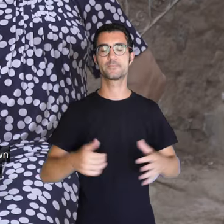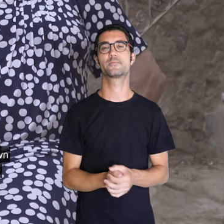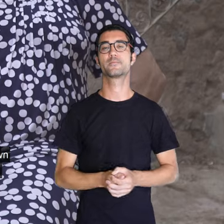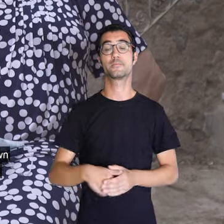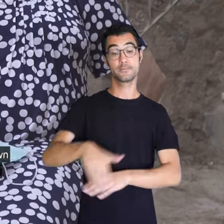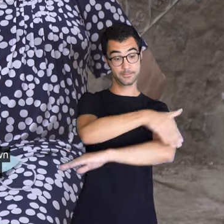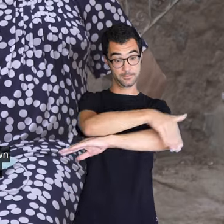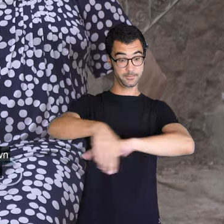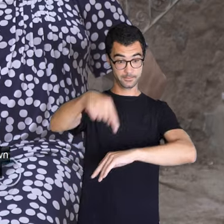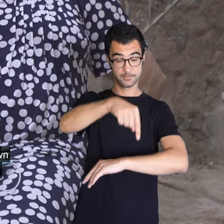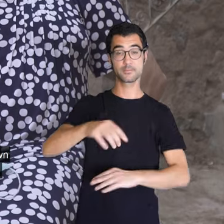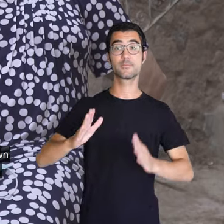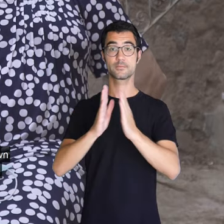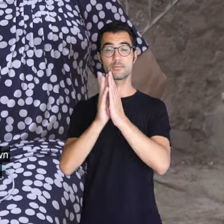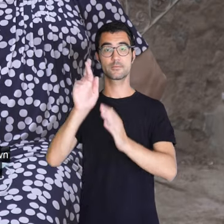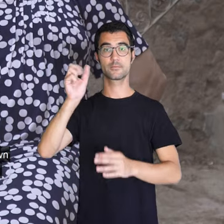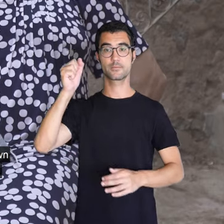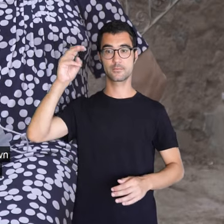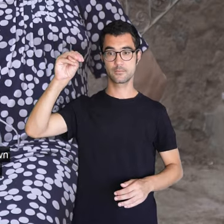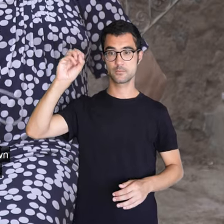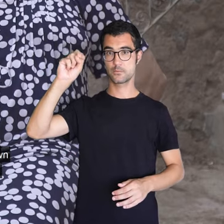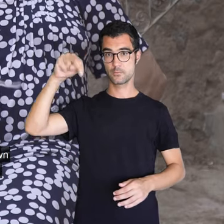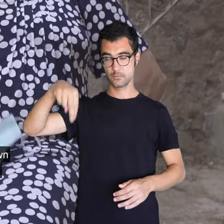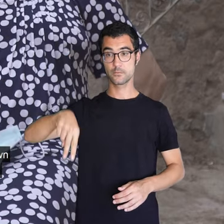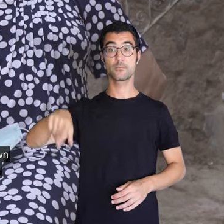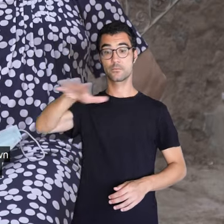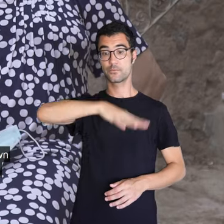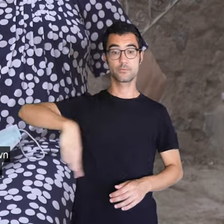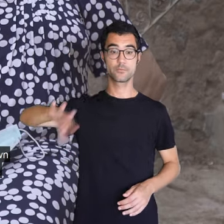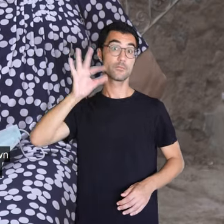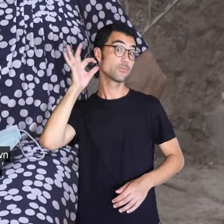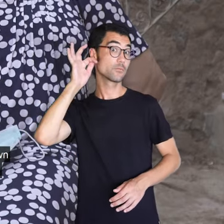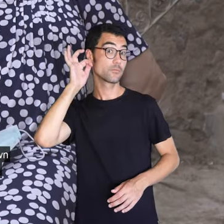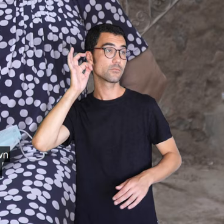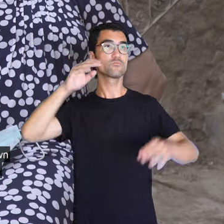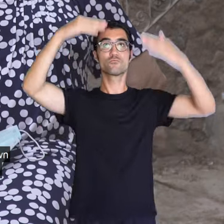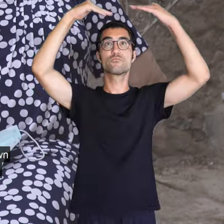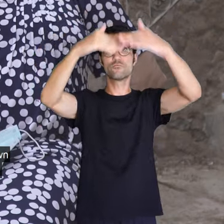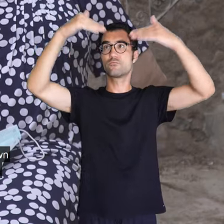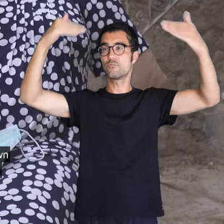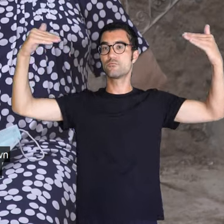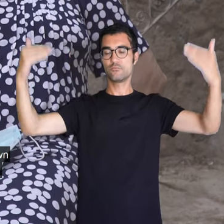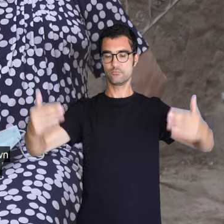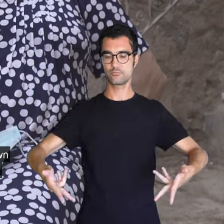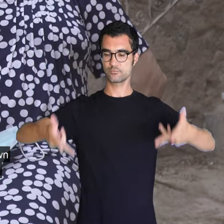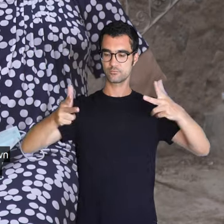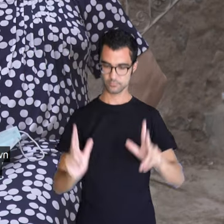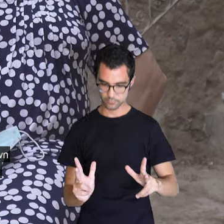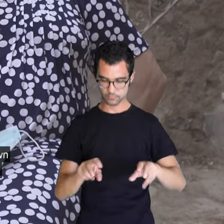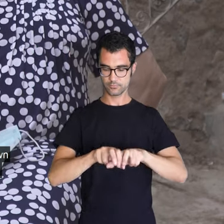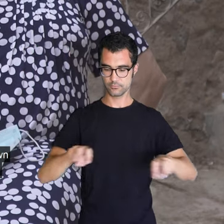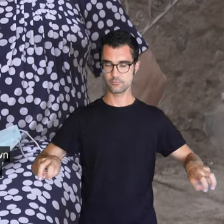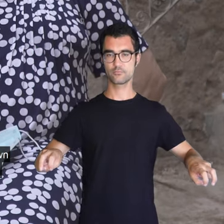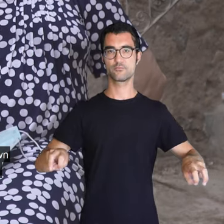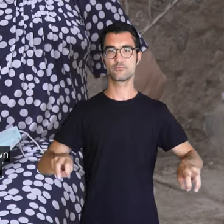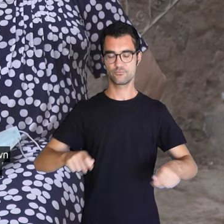posaven un toldus, que ara ja ho han llevat, però hi havia un toldus, i se mullaven aquest toldus. I amb unes cadiretes d'això, belleses,